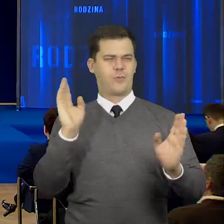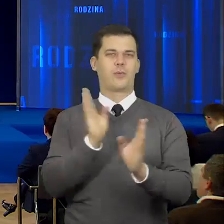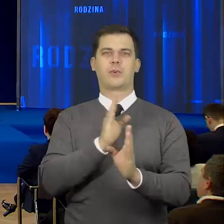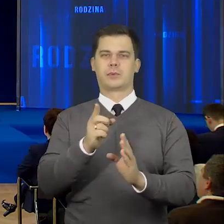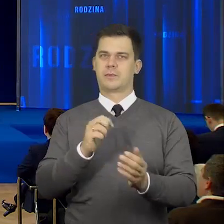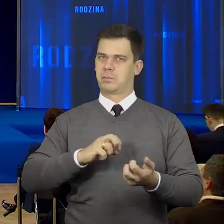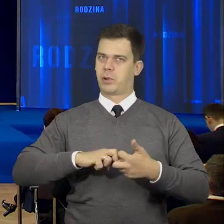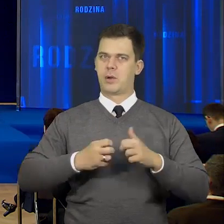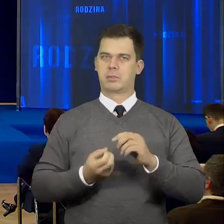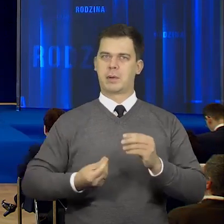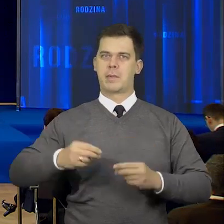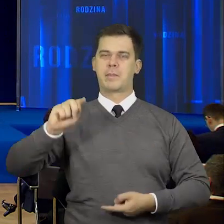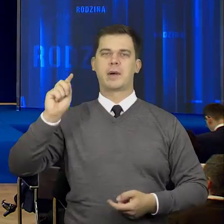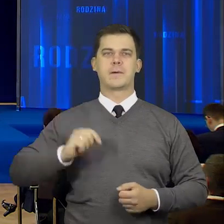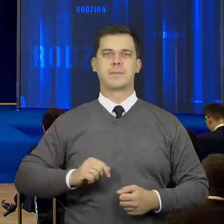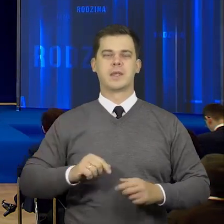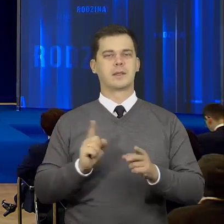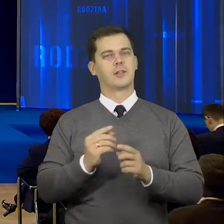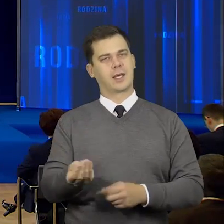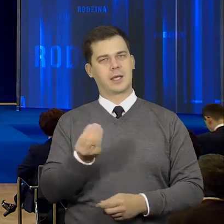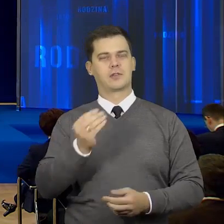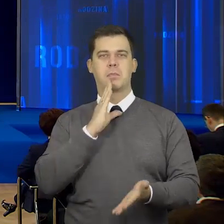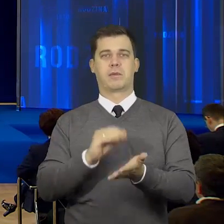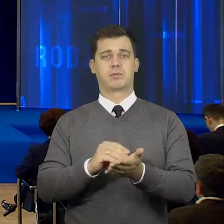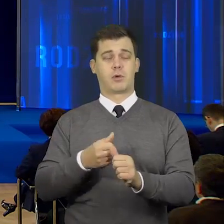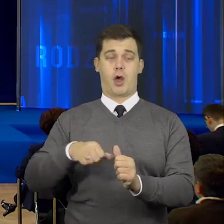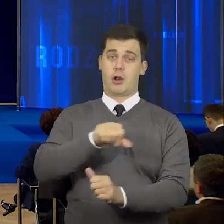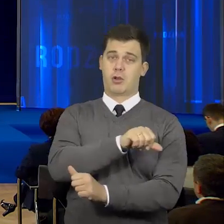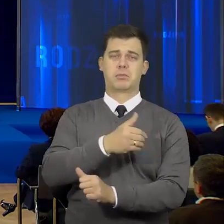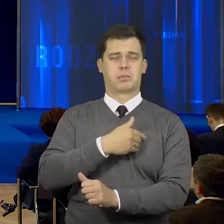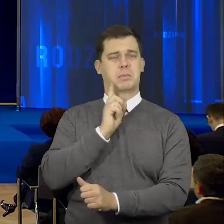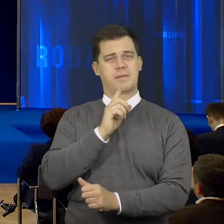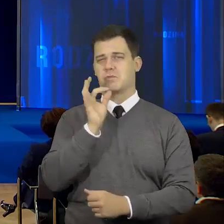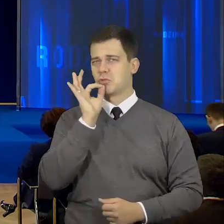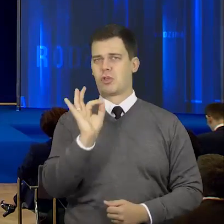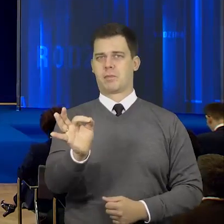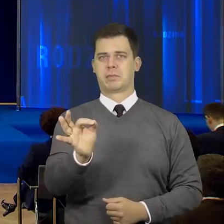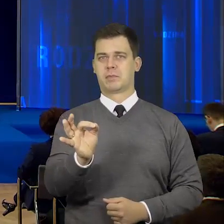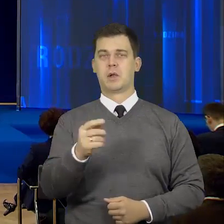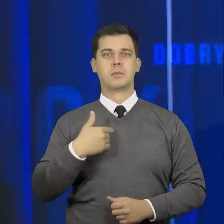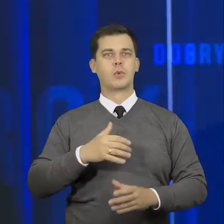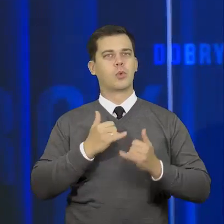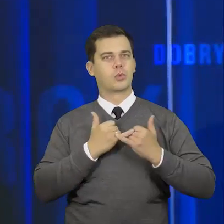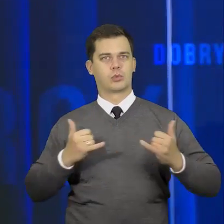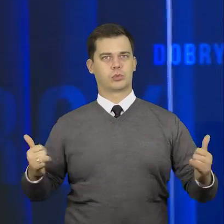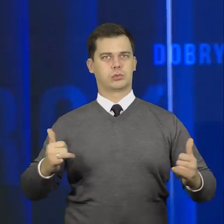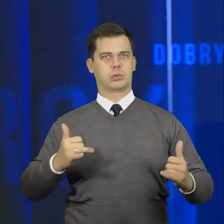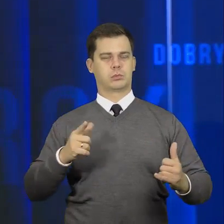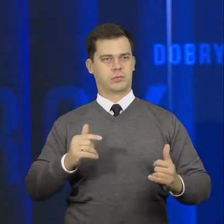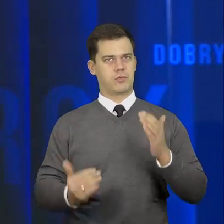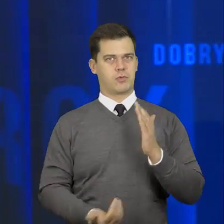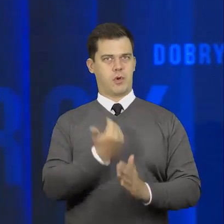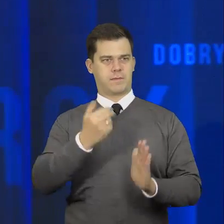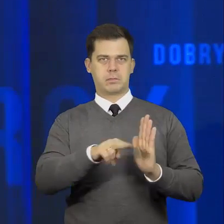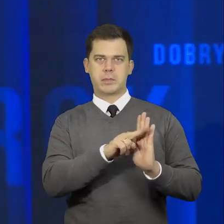piętrzyły się trudności. Podkreślam raz jeszcze, to był naprawdę dobry rok. Wprowadziliśmy rozwiązania,